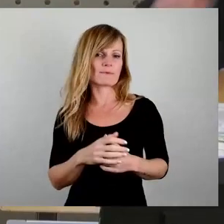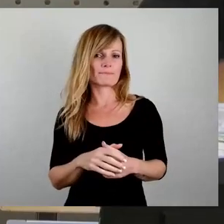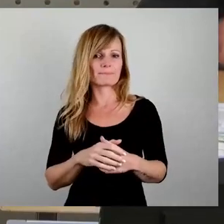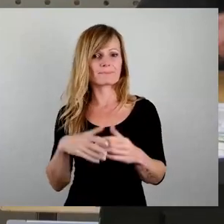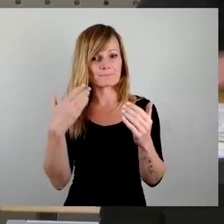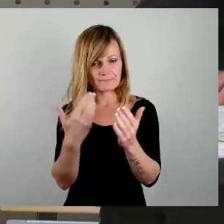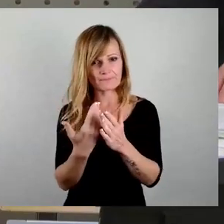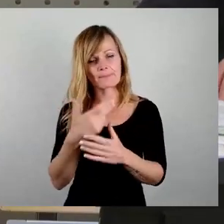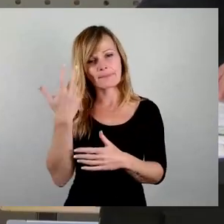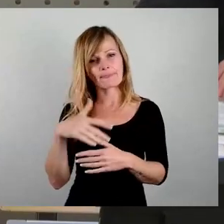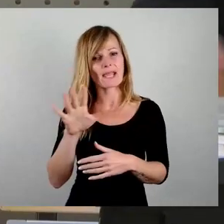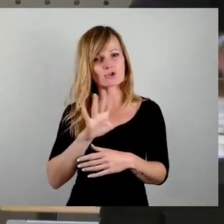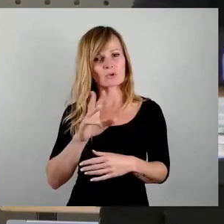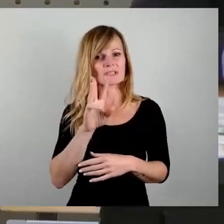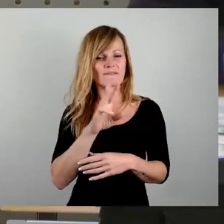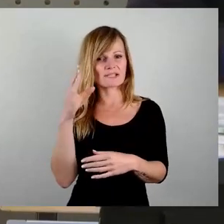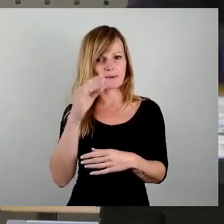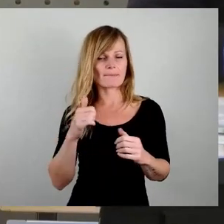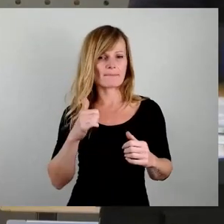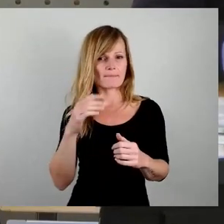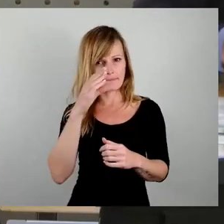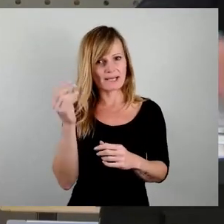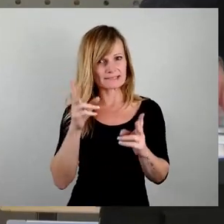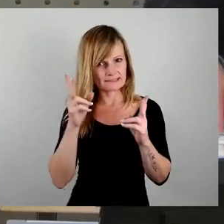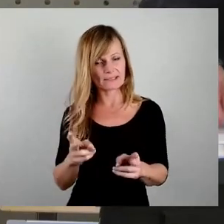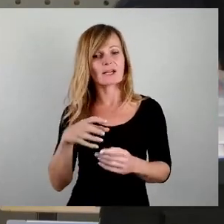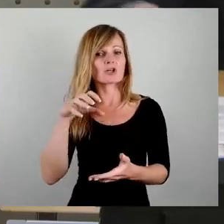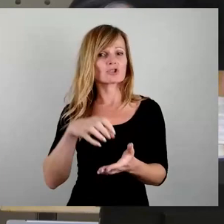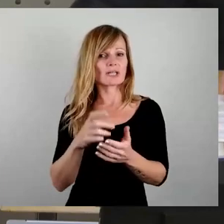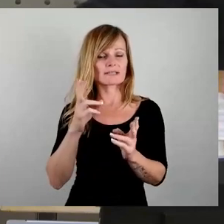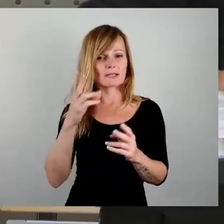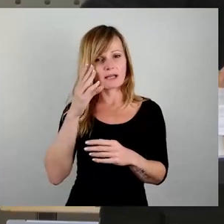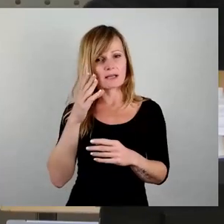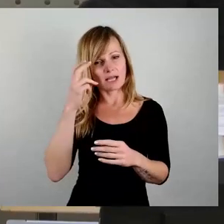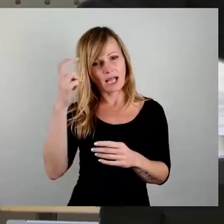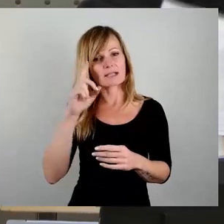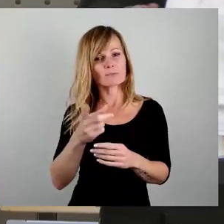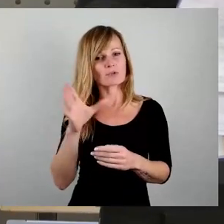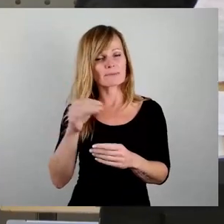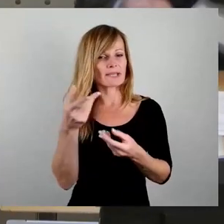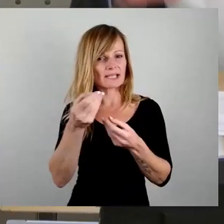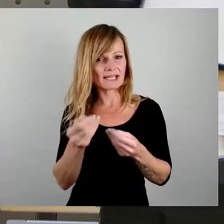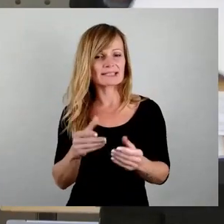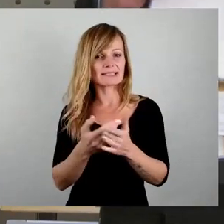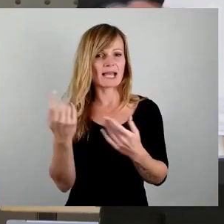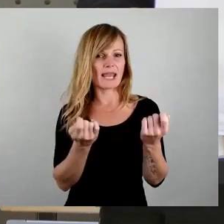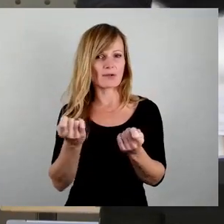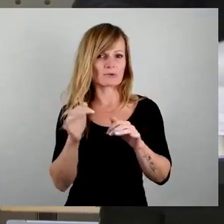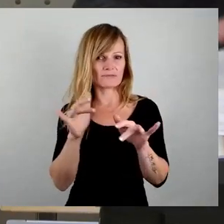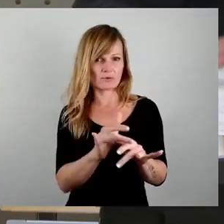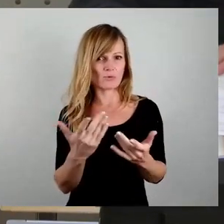Schulte-Wissermann wieder recht. Der Stadtrat muss mitreden, er muss so viel wie möglich wissen, um diese Lenkungswirkung ausüben zu können.